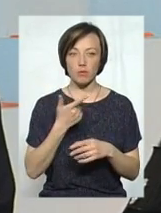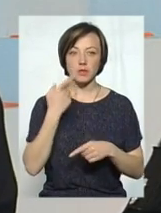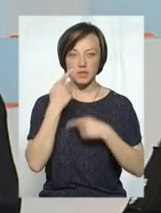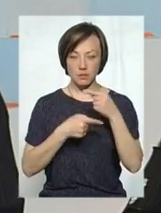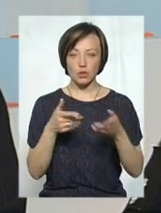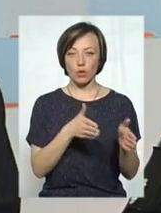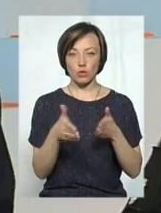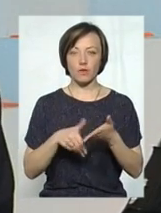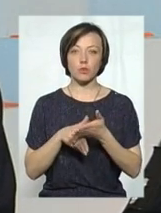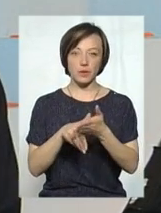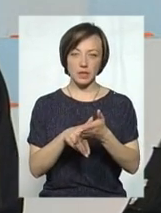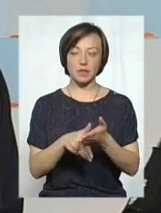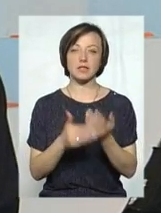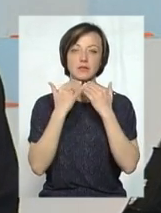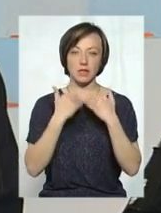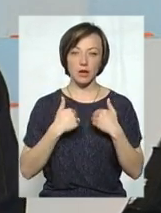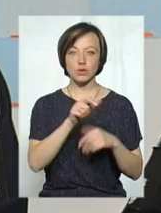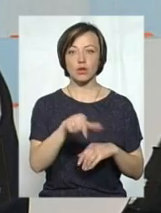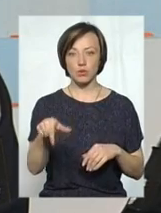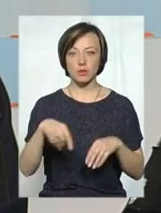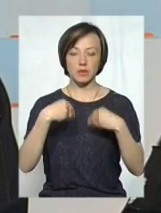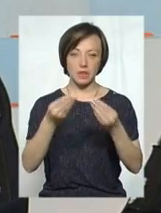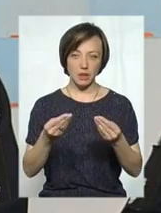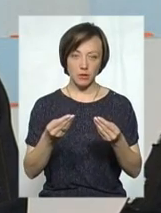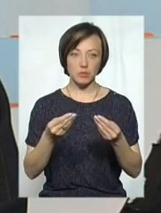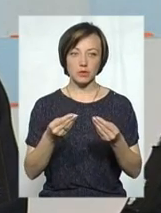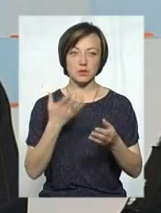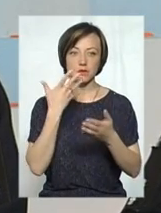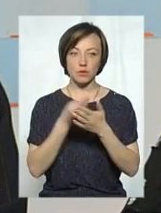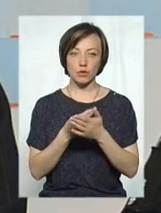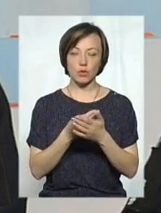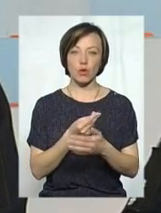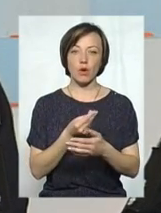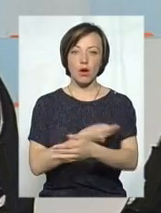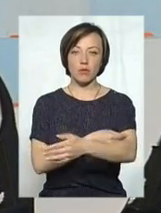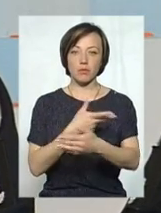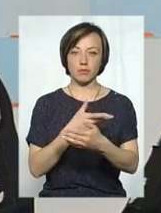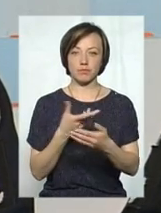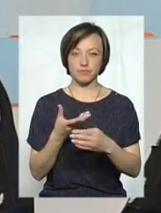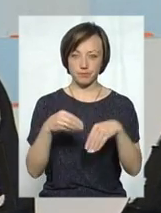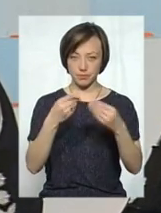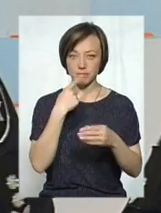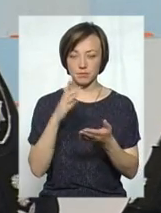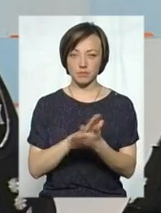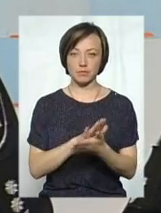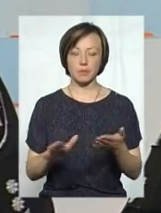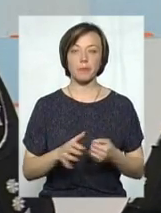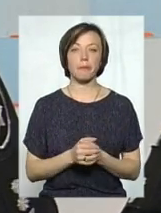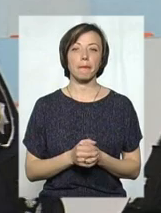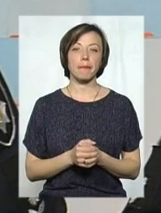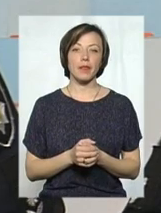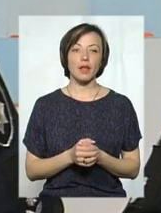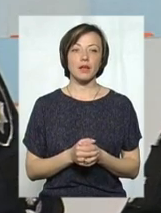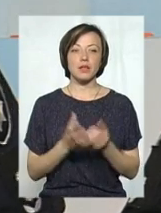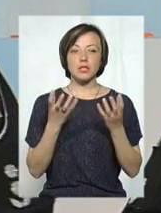завжди готові допомогти, до нас звертаються люди, ми не даємо свою донорську допомогу. що мене